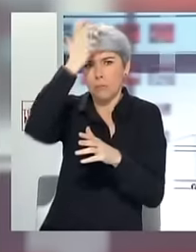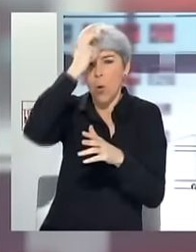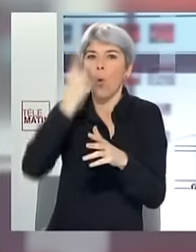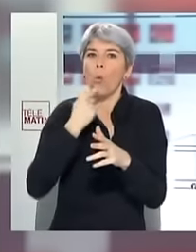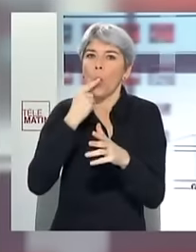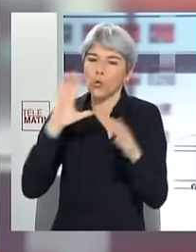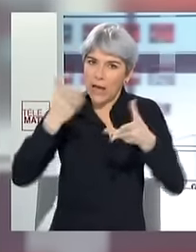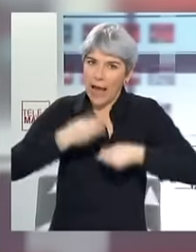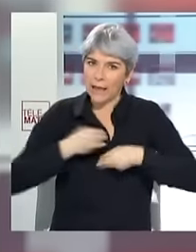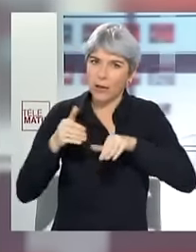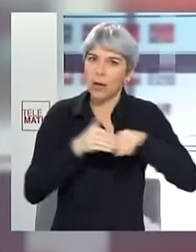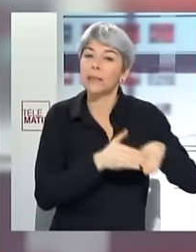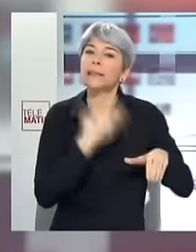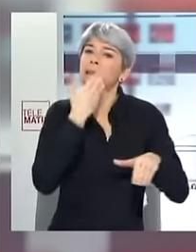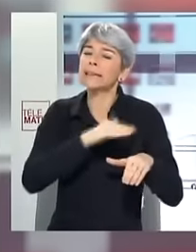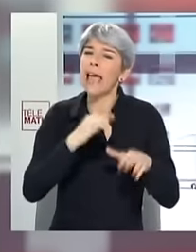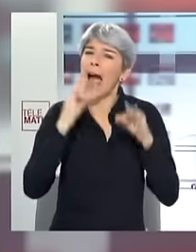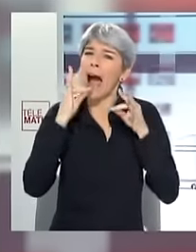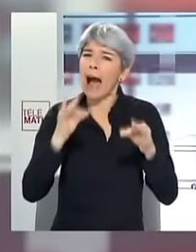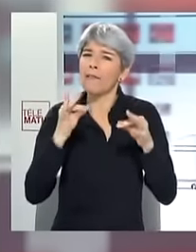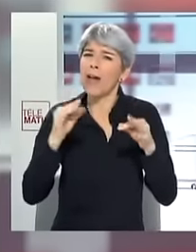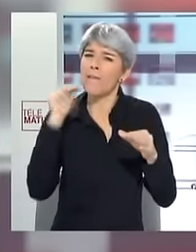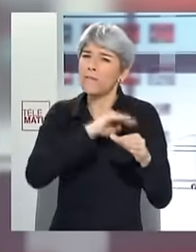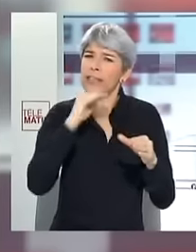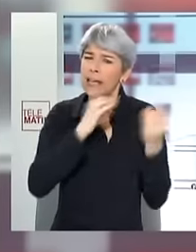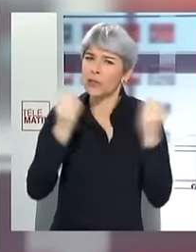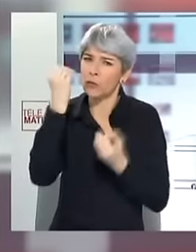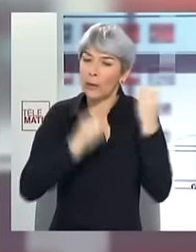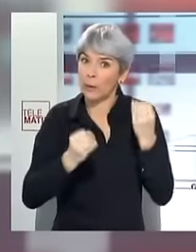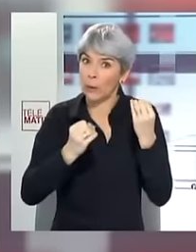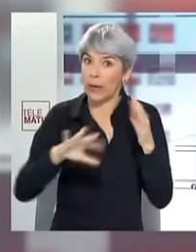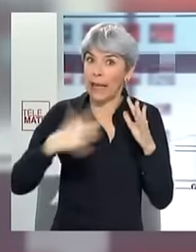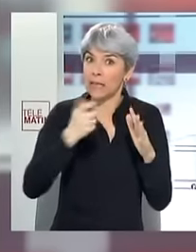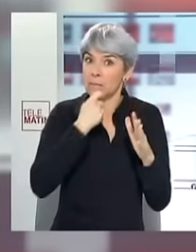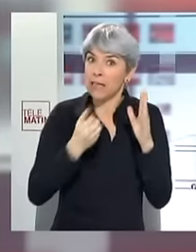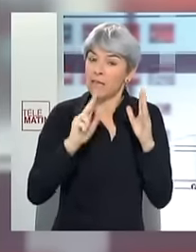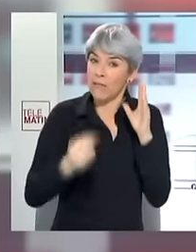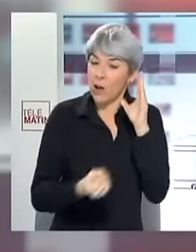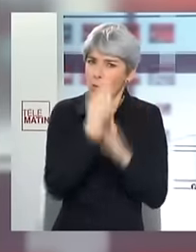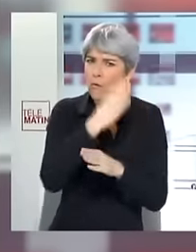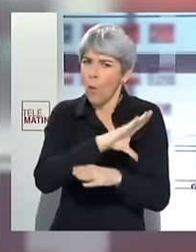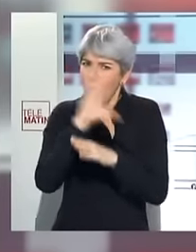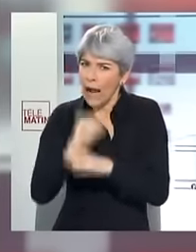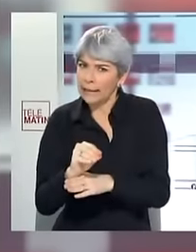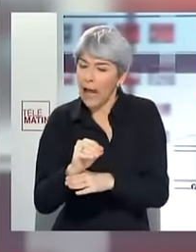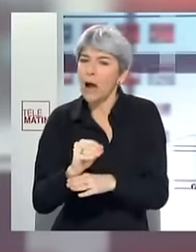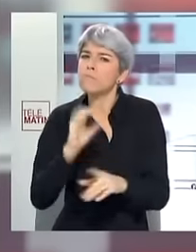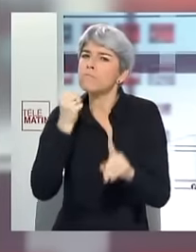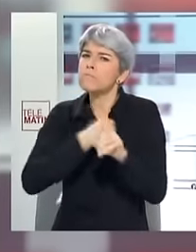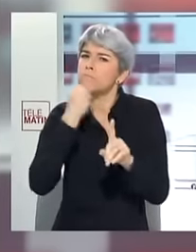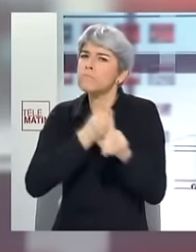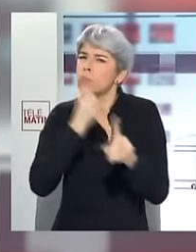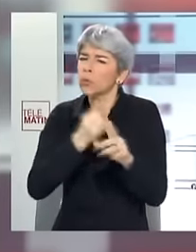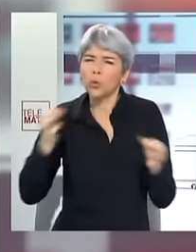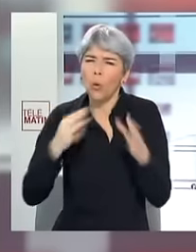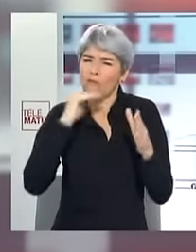Un radar nouvelle génération débarque sur les routes de France à partir du 15 mars. Il est destiné à lutter contre les grands excès de vitesse. Fixé